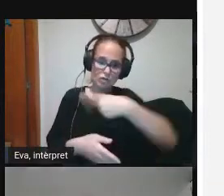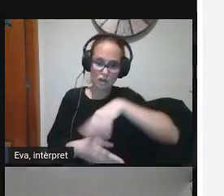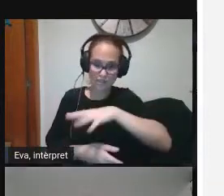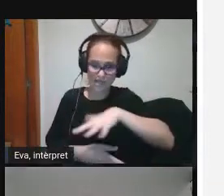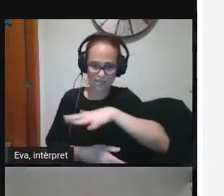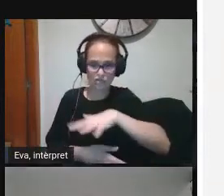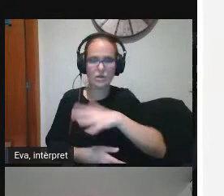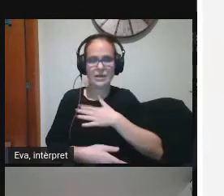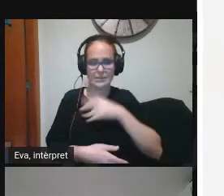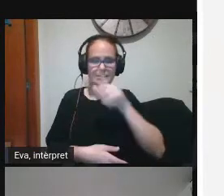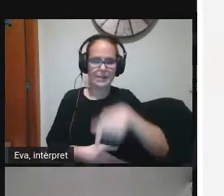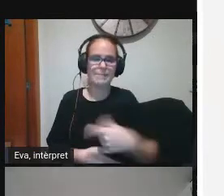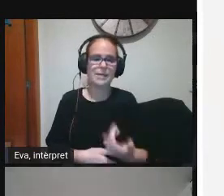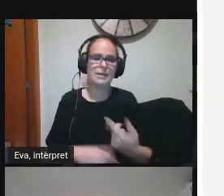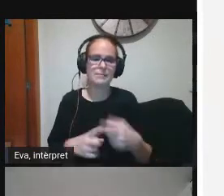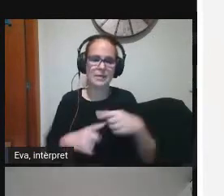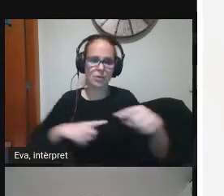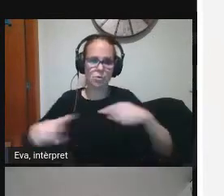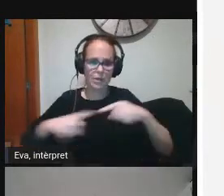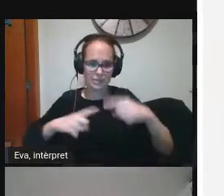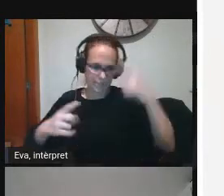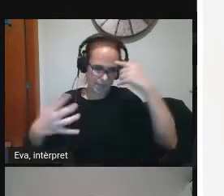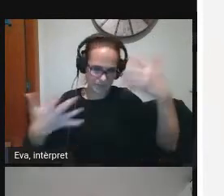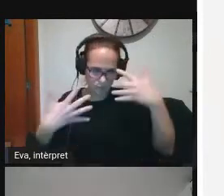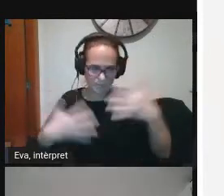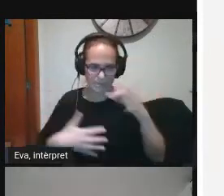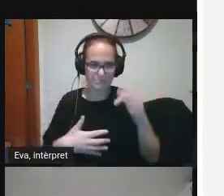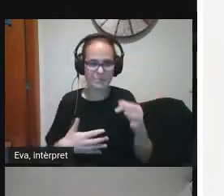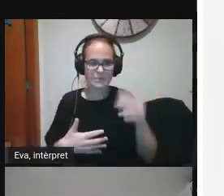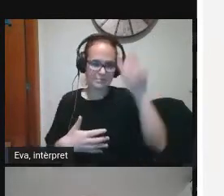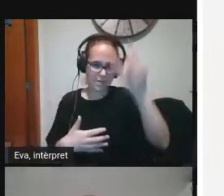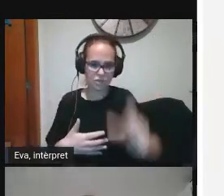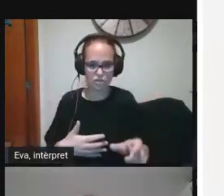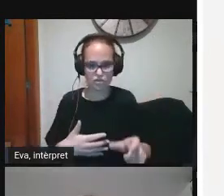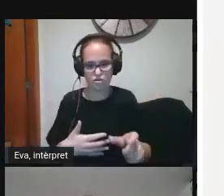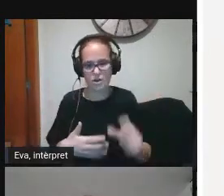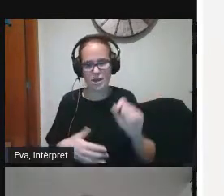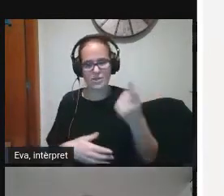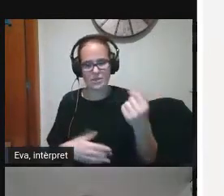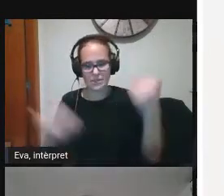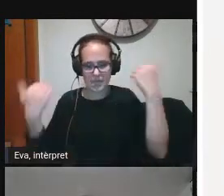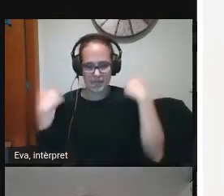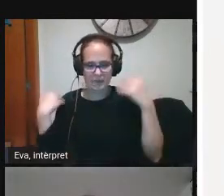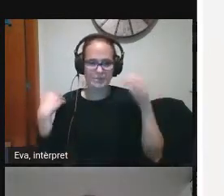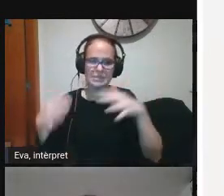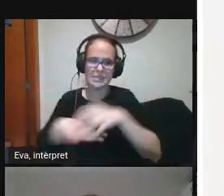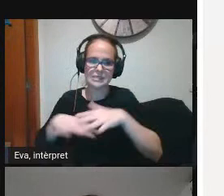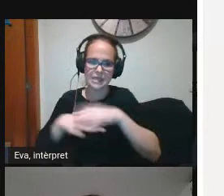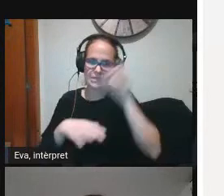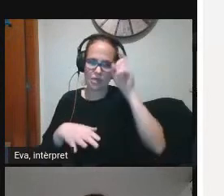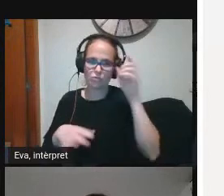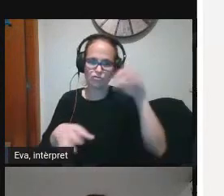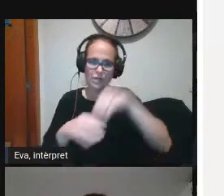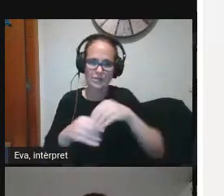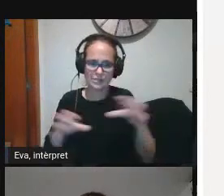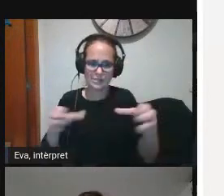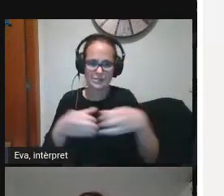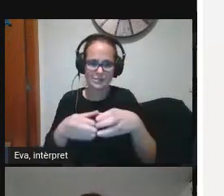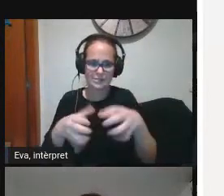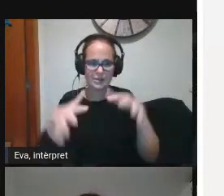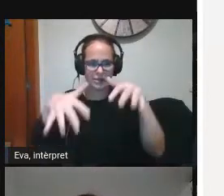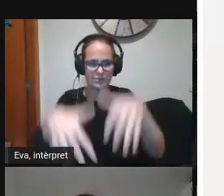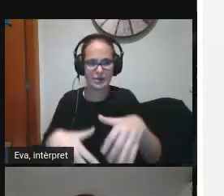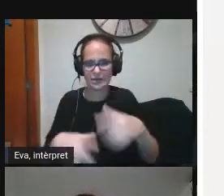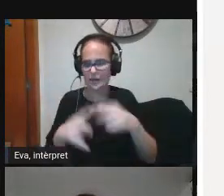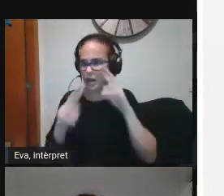assessoraments que organitza amb el mentor digital que tenim i amb la xarxa de docents que vas